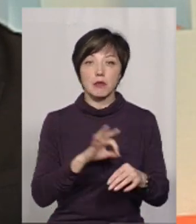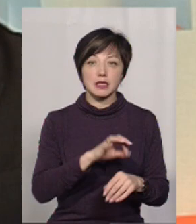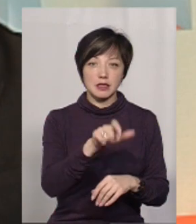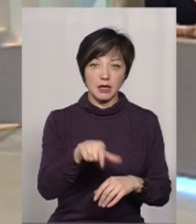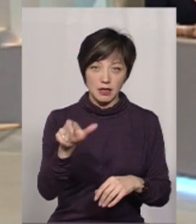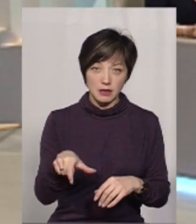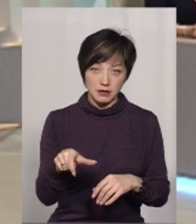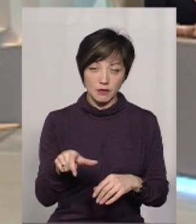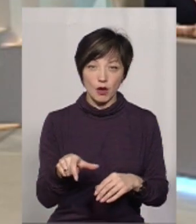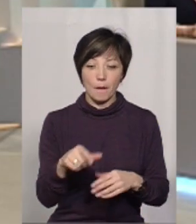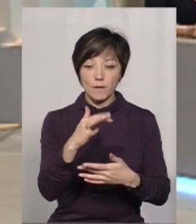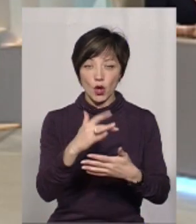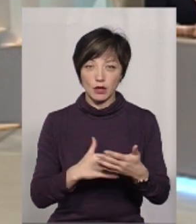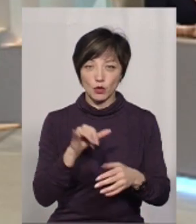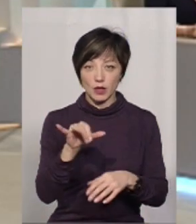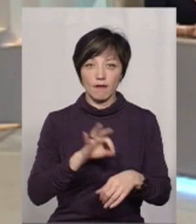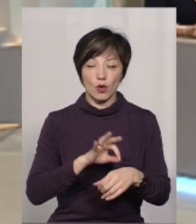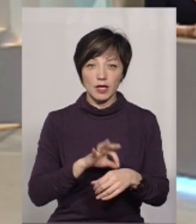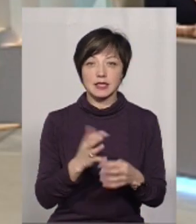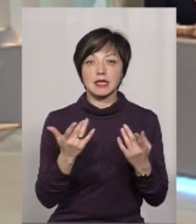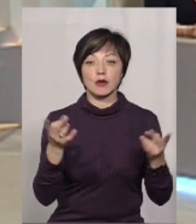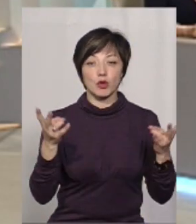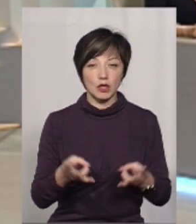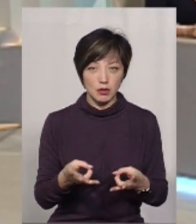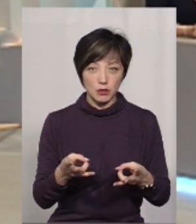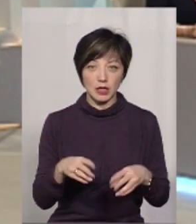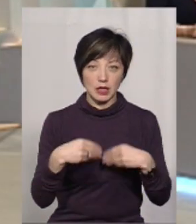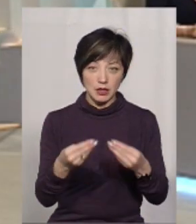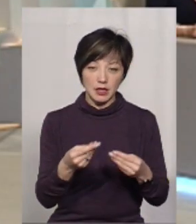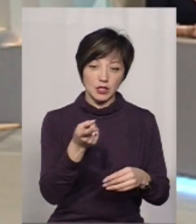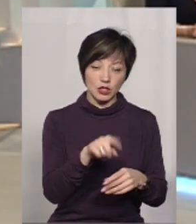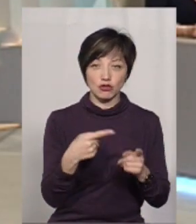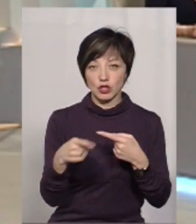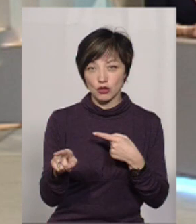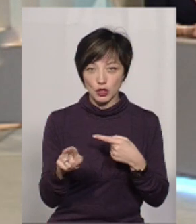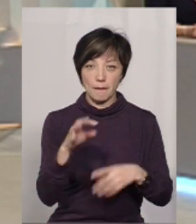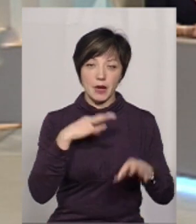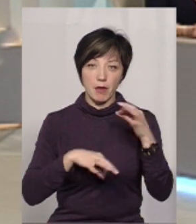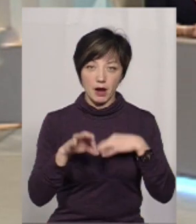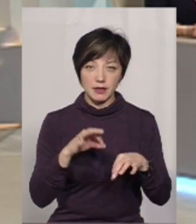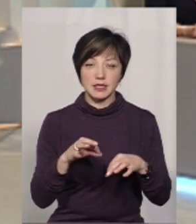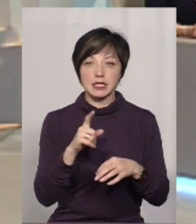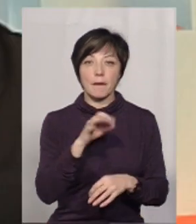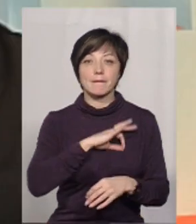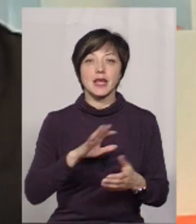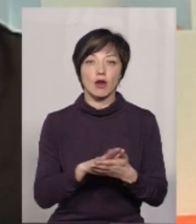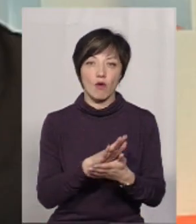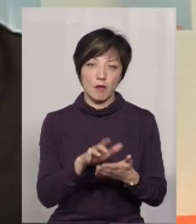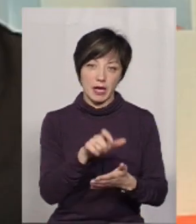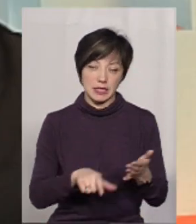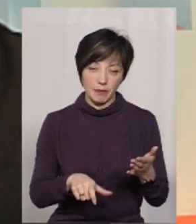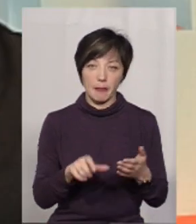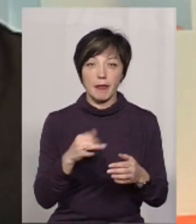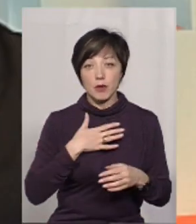пацієнтів по реєстру в них хворіють, скільки їм потрібно надати тих чи інших препаратів за пільговими